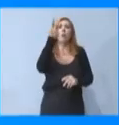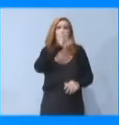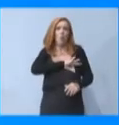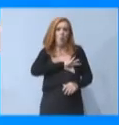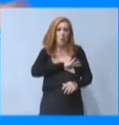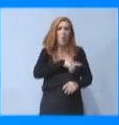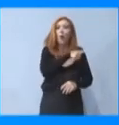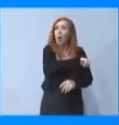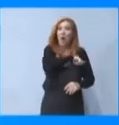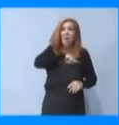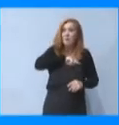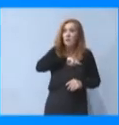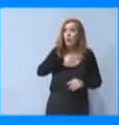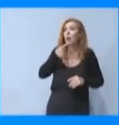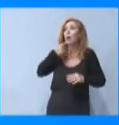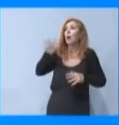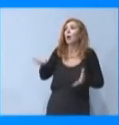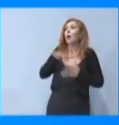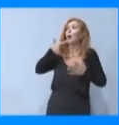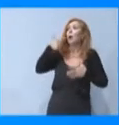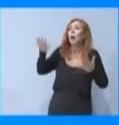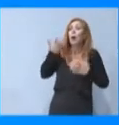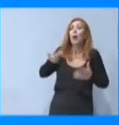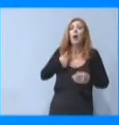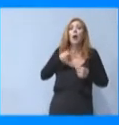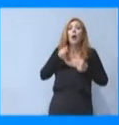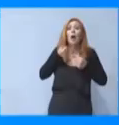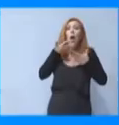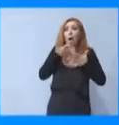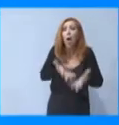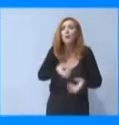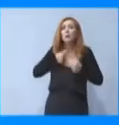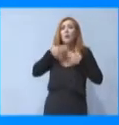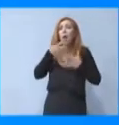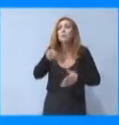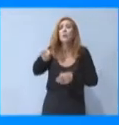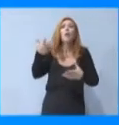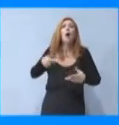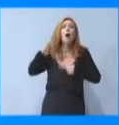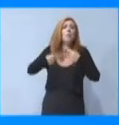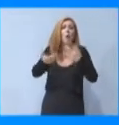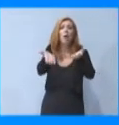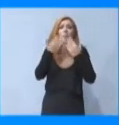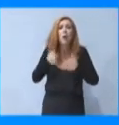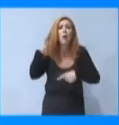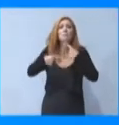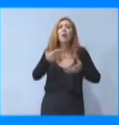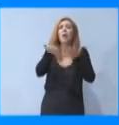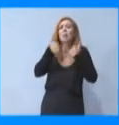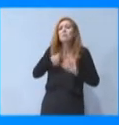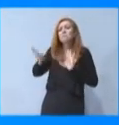πάψουν επιτέλους να επικαλούνται διαρκώς την έλλειψη επαγγελματικής εμπειρίας ως λόγο για να μην προσλάβουν ένα νέο.